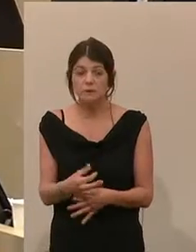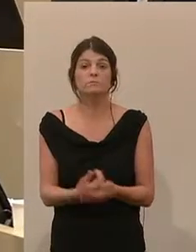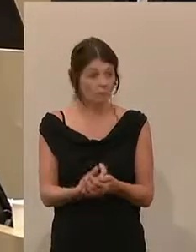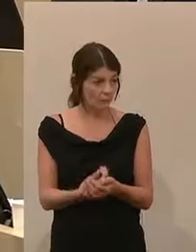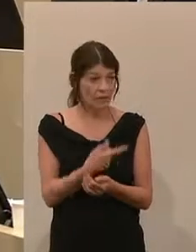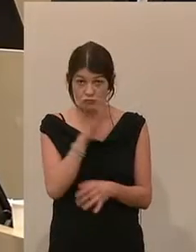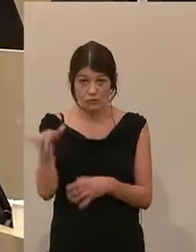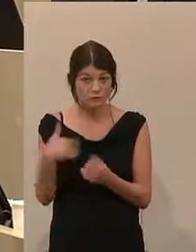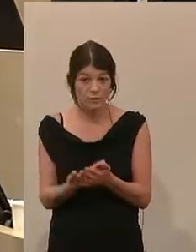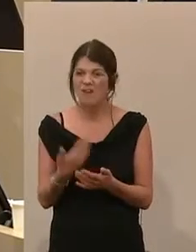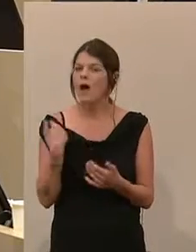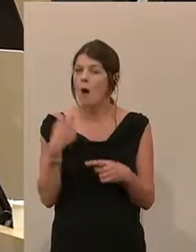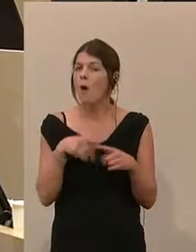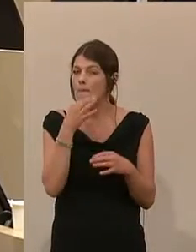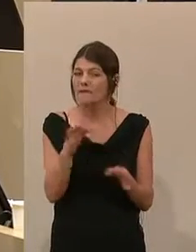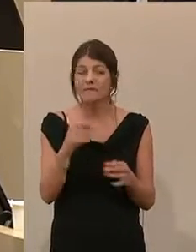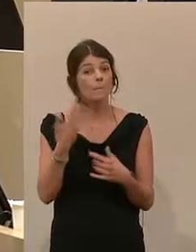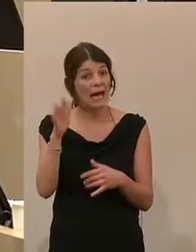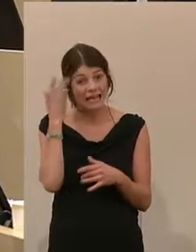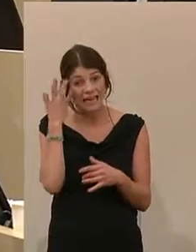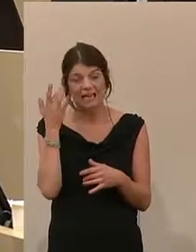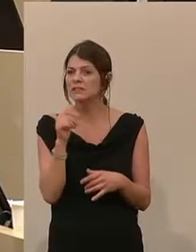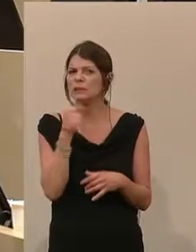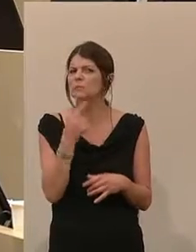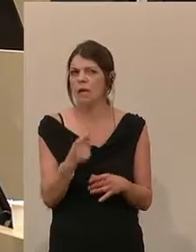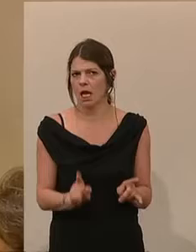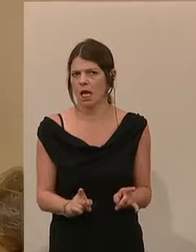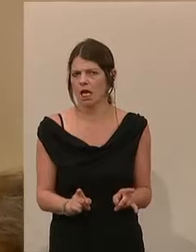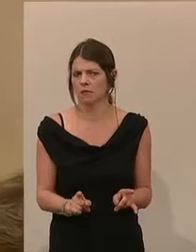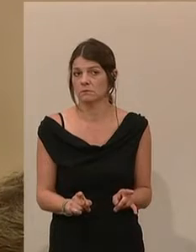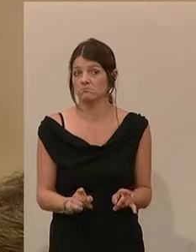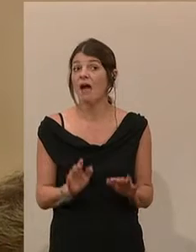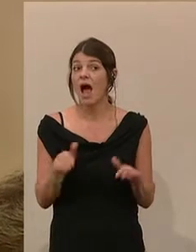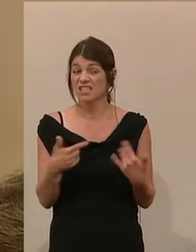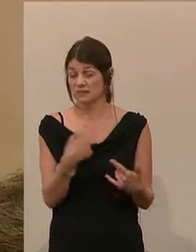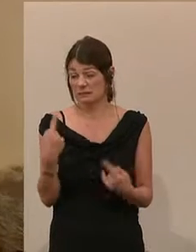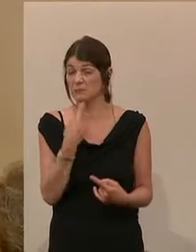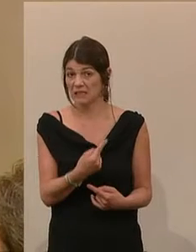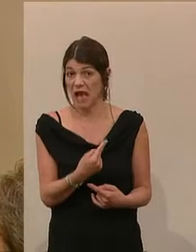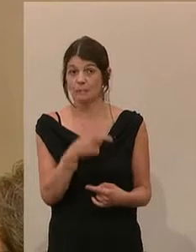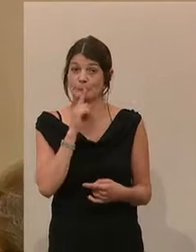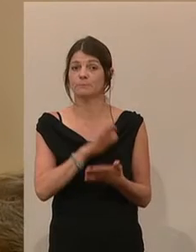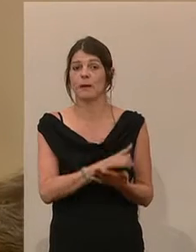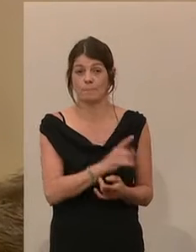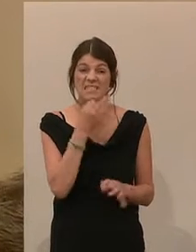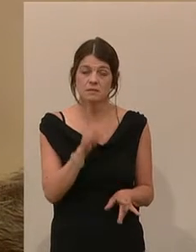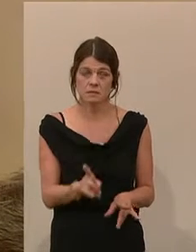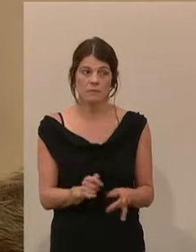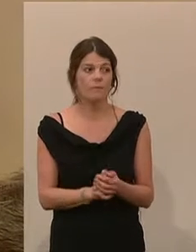Es wäre oft besser und intelligenter gewesen, nicht zu sagen, als das, was gesagt wurde. Und im Übrigen,